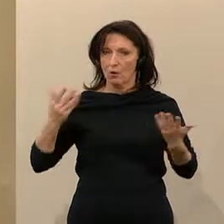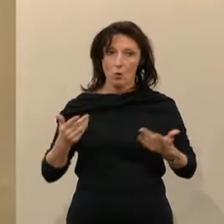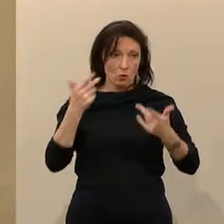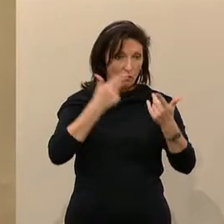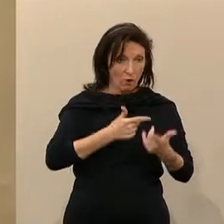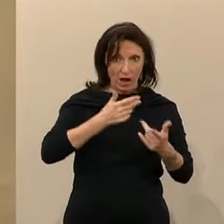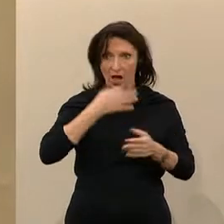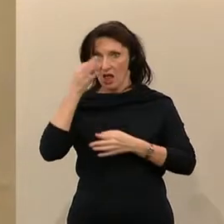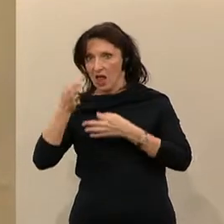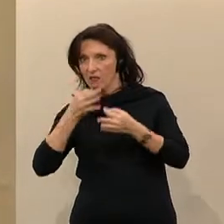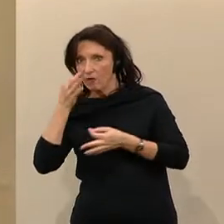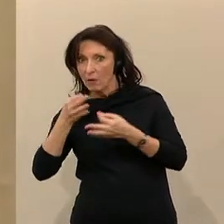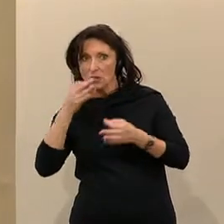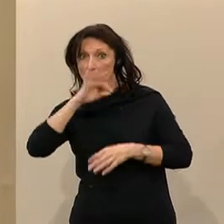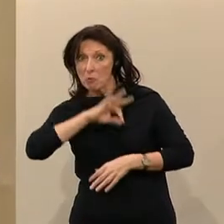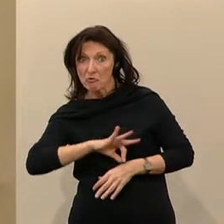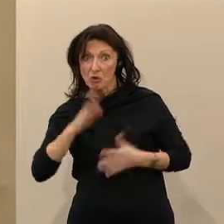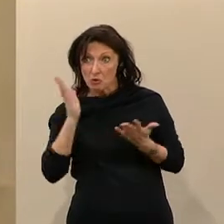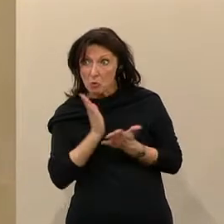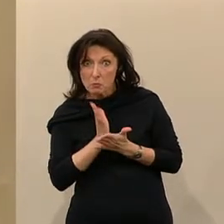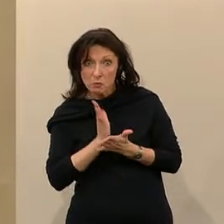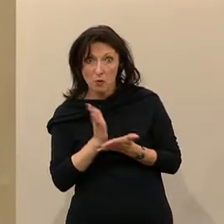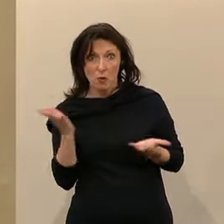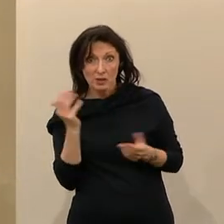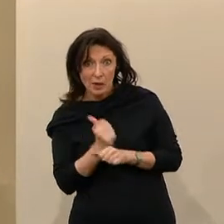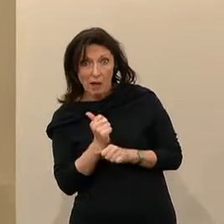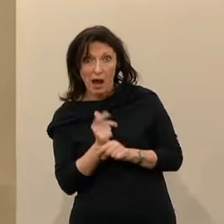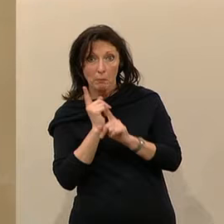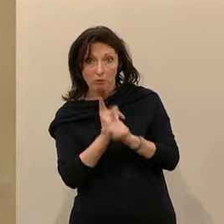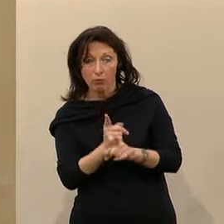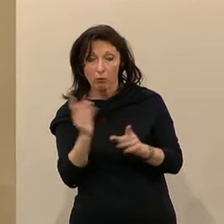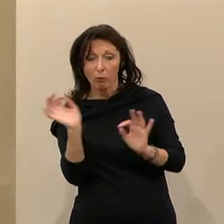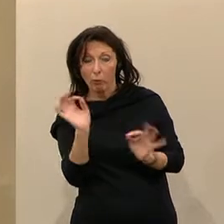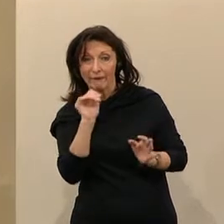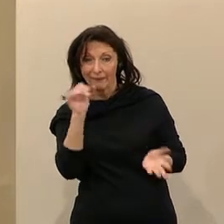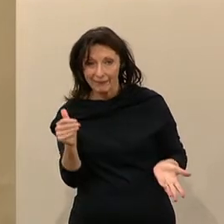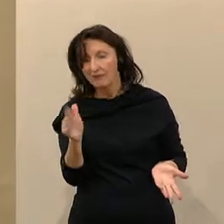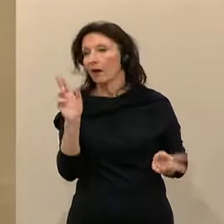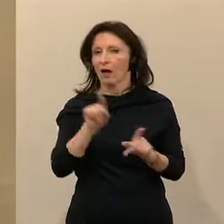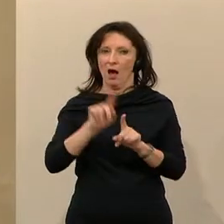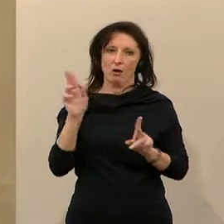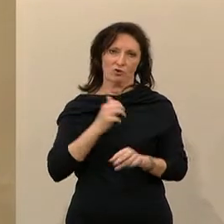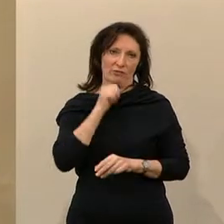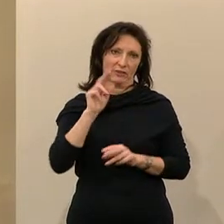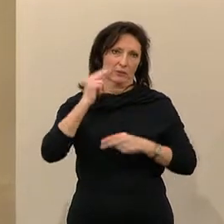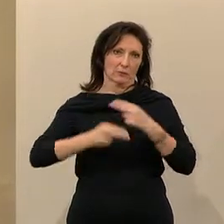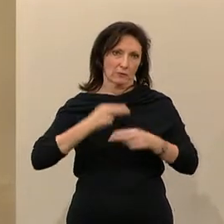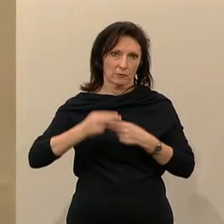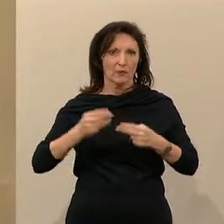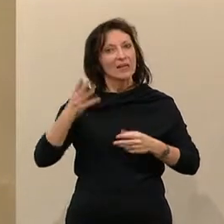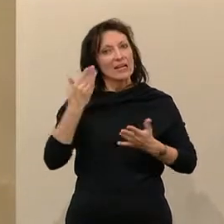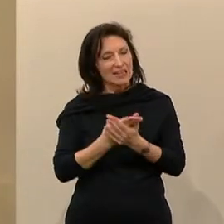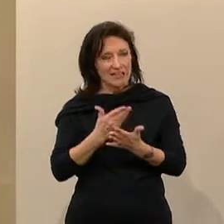Informationspflichten ebenfalls nicht. Ja, weshalb wir uns hier ebenfalls für einen weiteren Untersuchungsausschuss, für eine